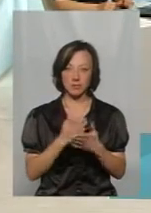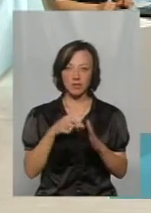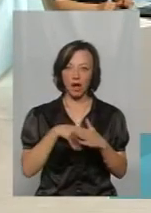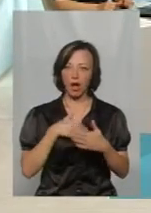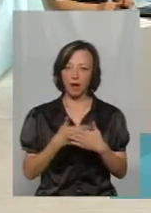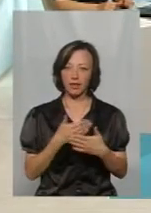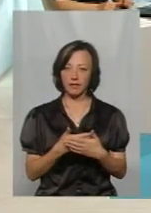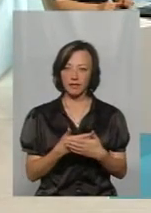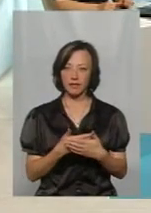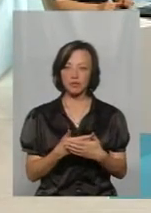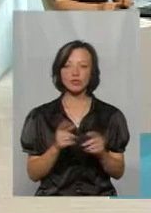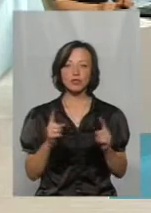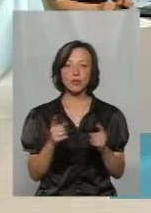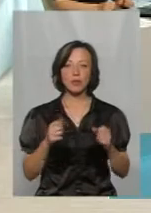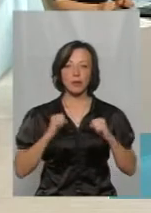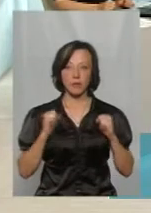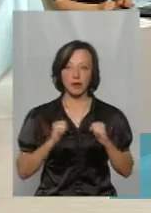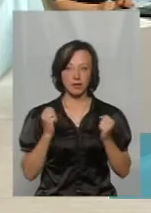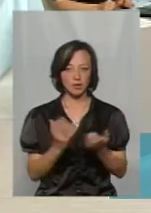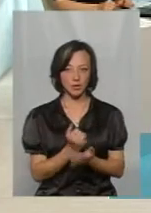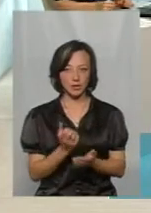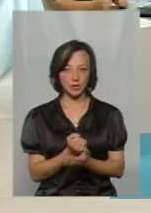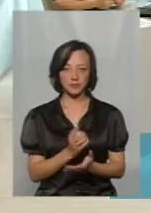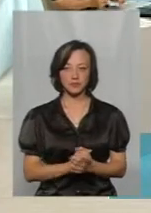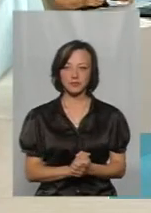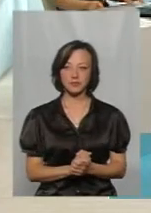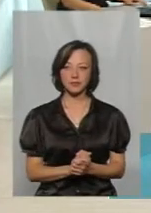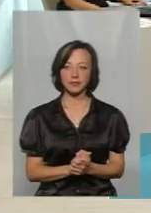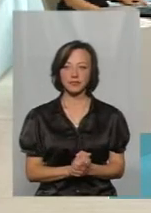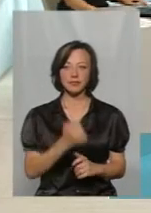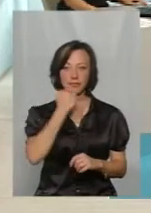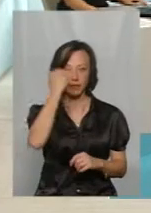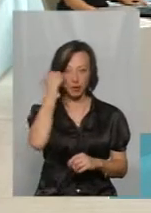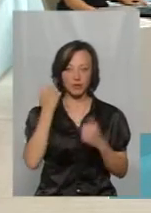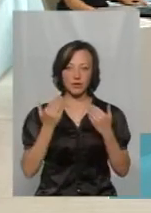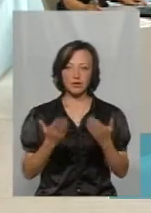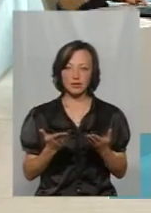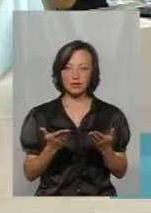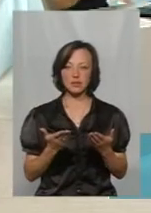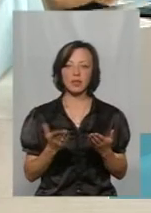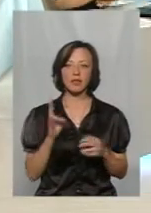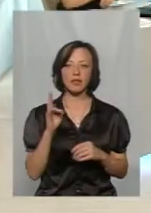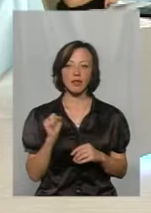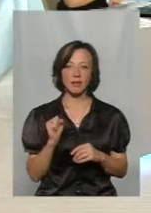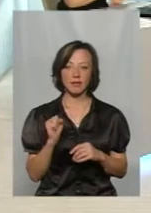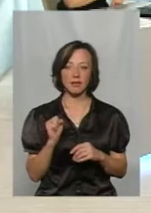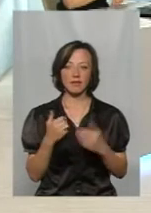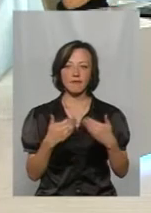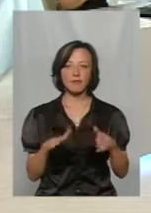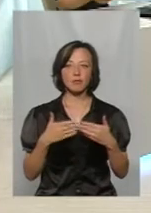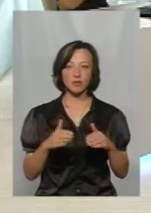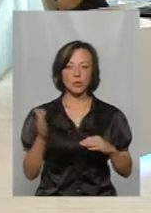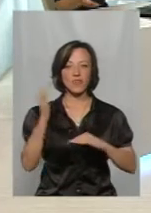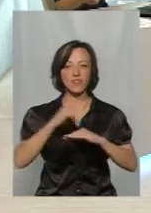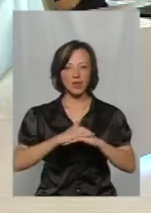активності, чого ми намагалися досягти. Дякую, пані Ірино. На випускному